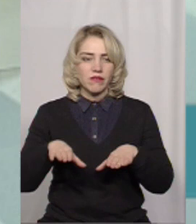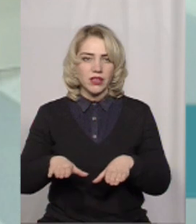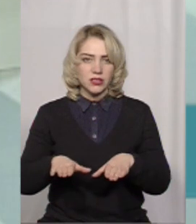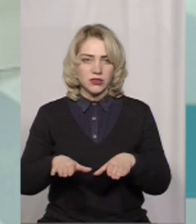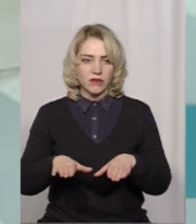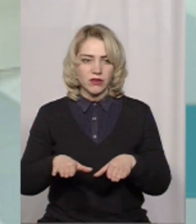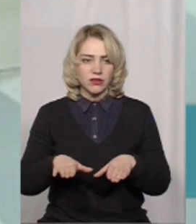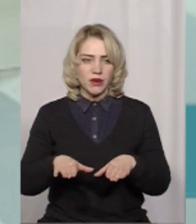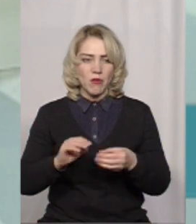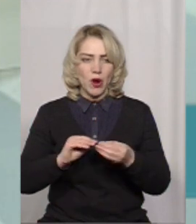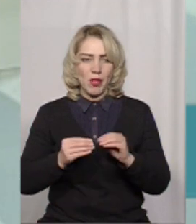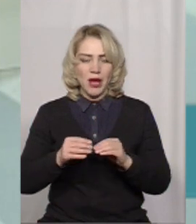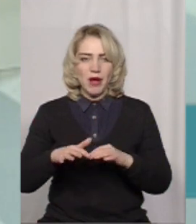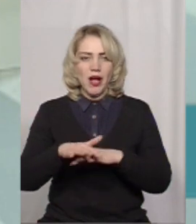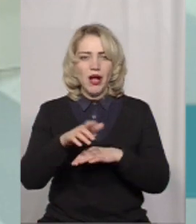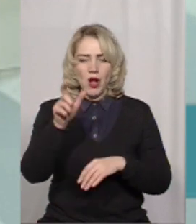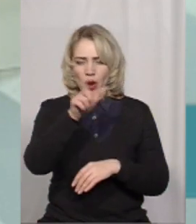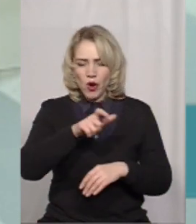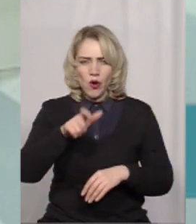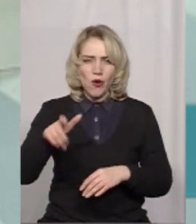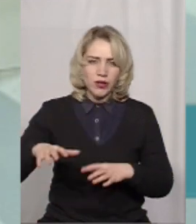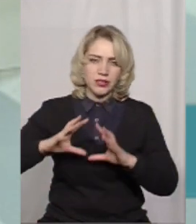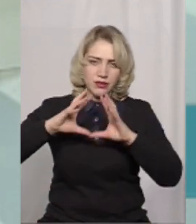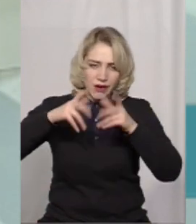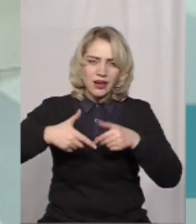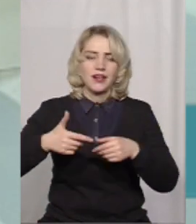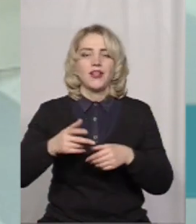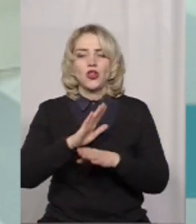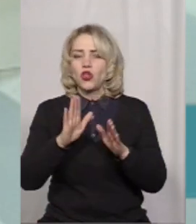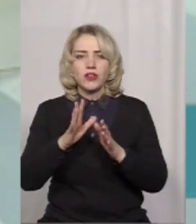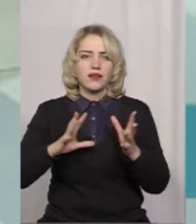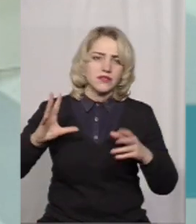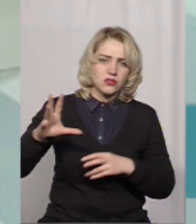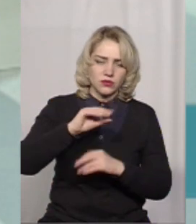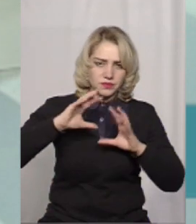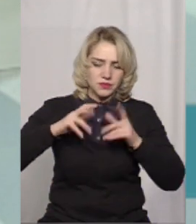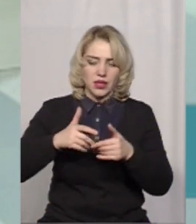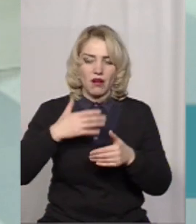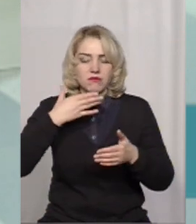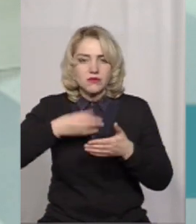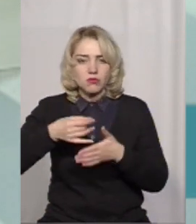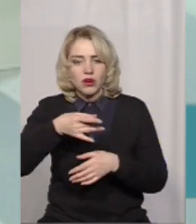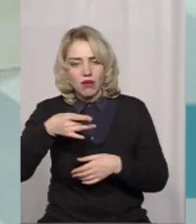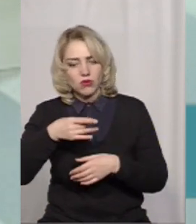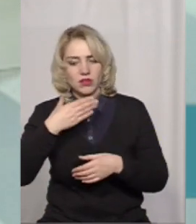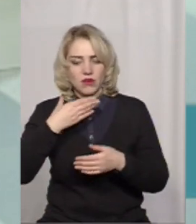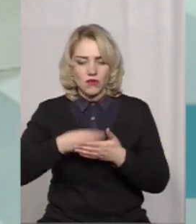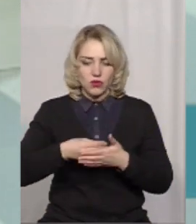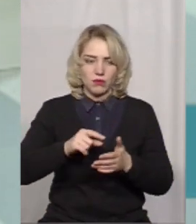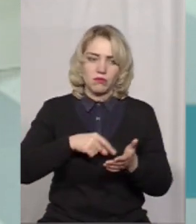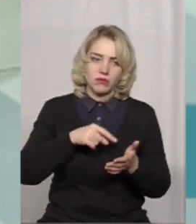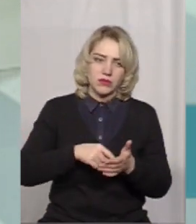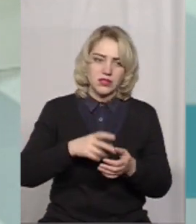проблеми людства, але на локальному рівні, в своєму районі, в своєму місті, в своєму селі, на вулиці, в дворі, коли,